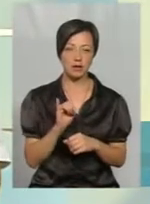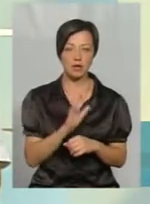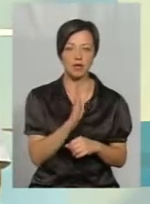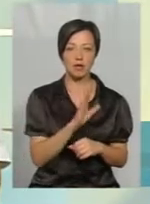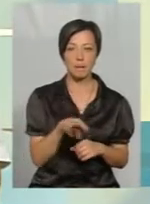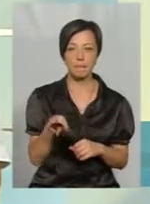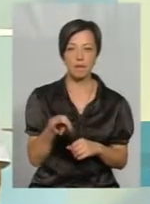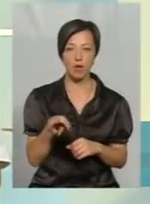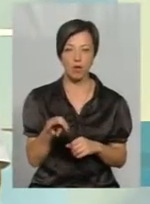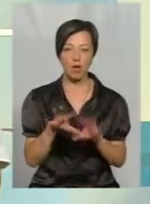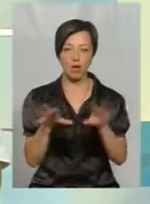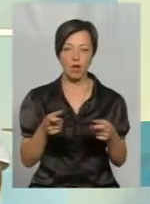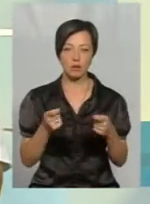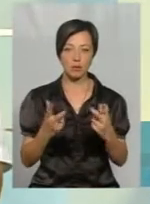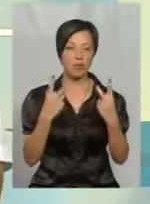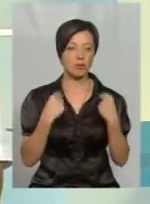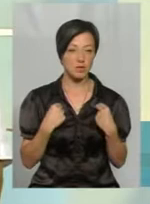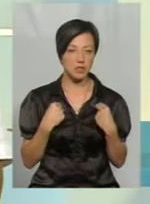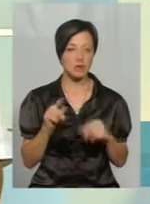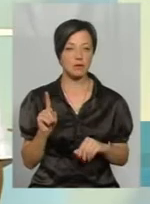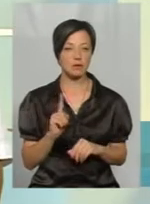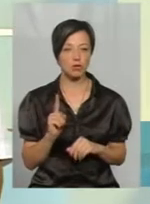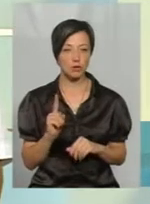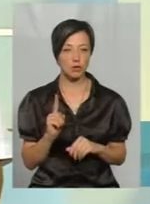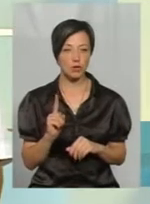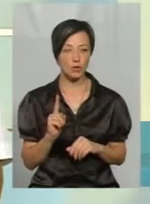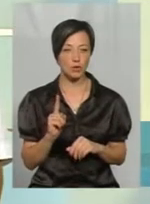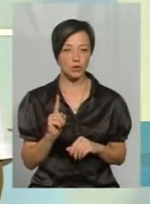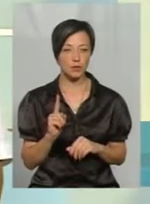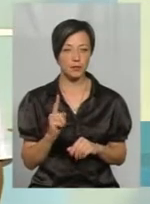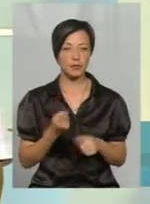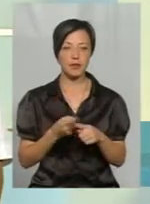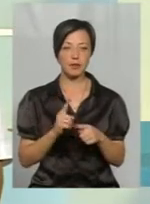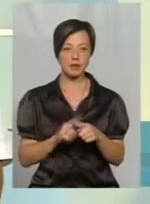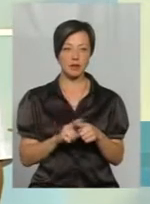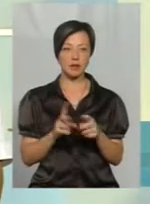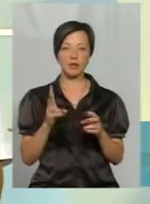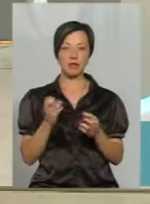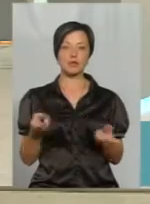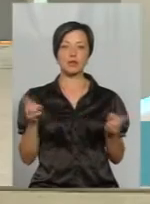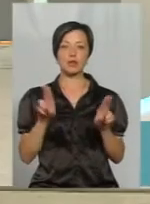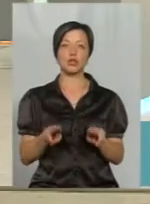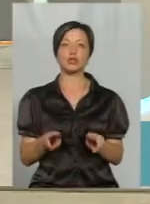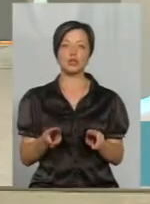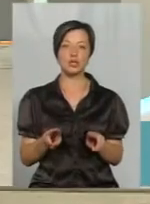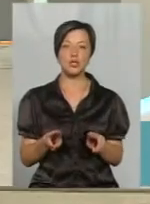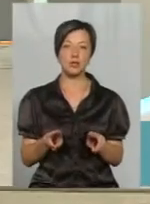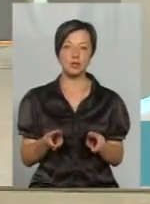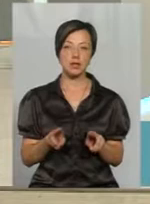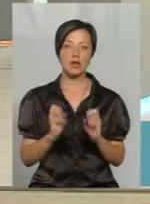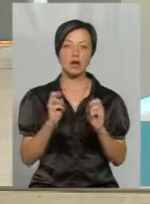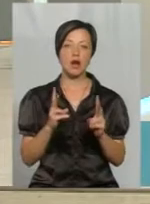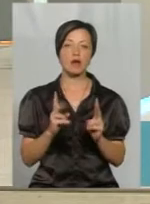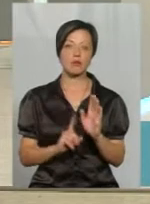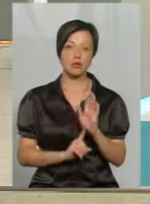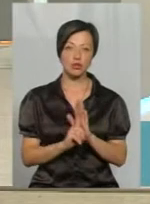Миколаївич нам пообіцяв, що це не залишається отак, як воно